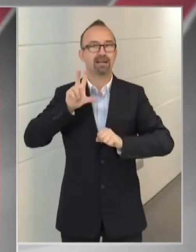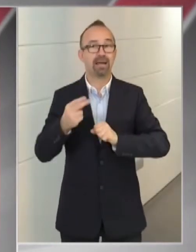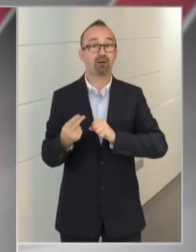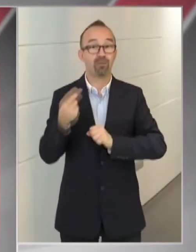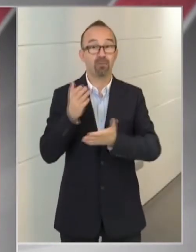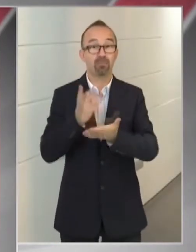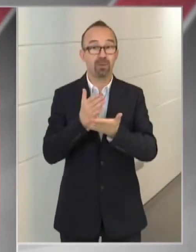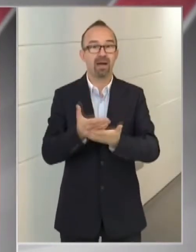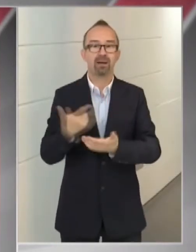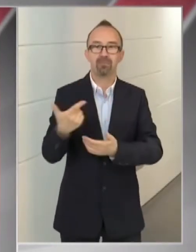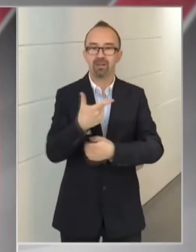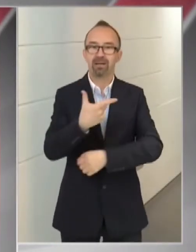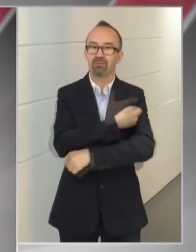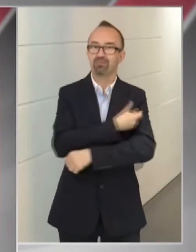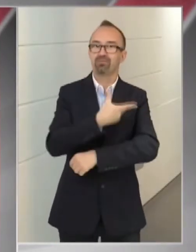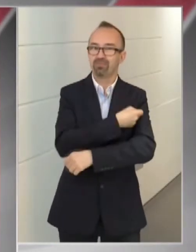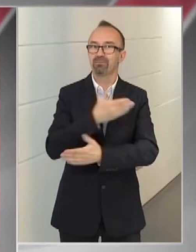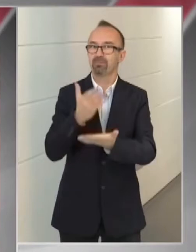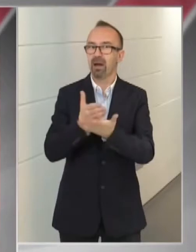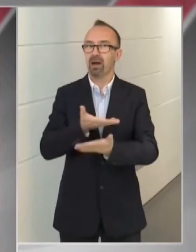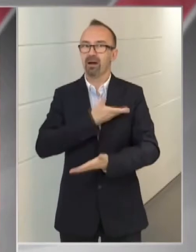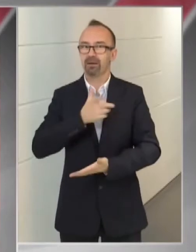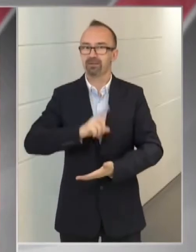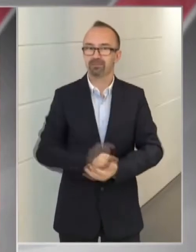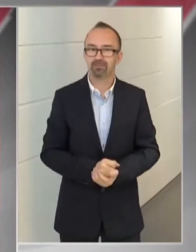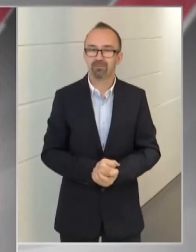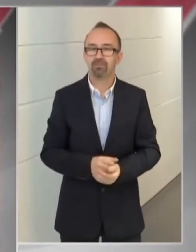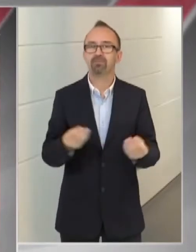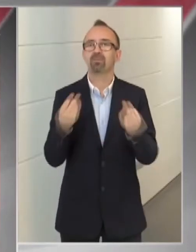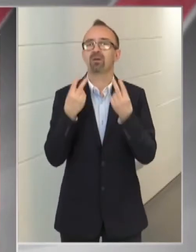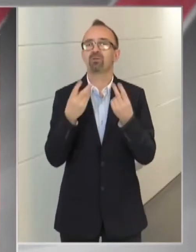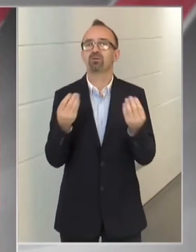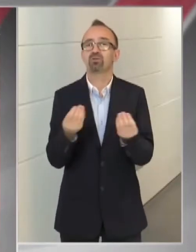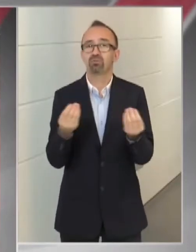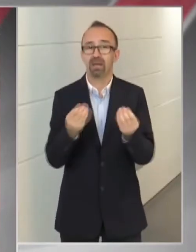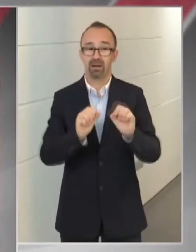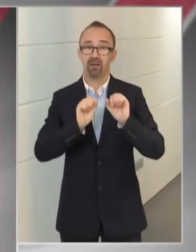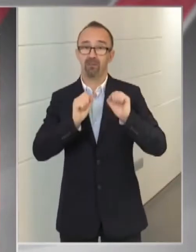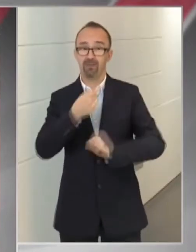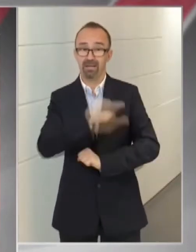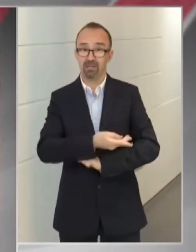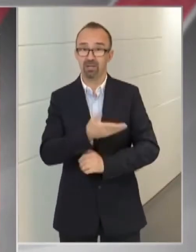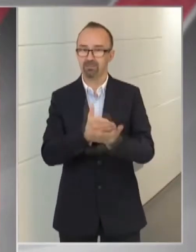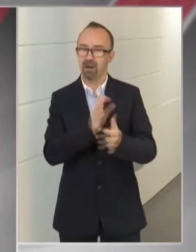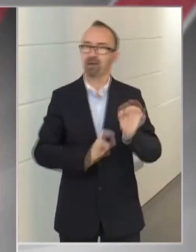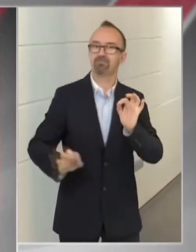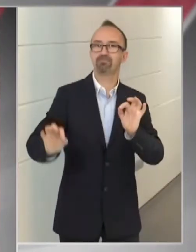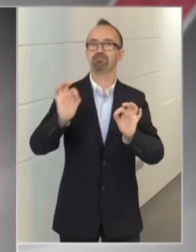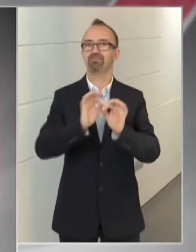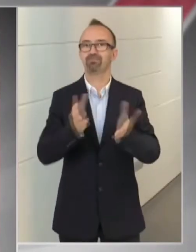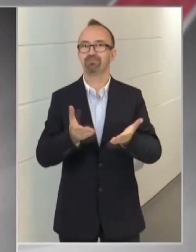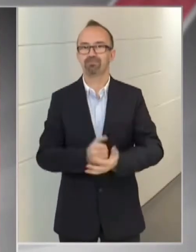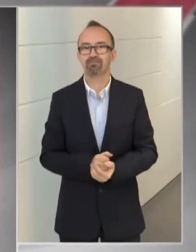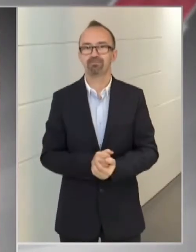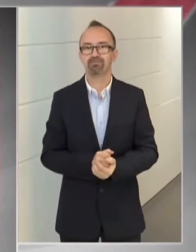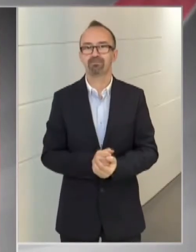Magyarország továbbra is élvonalban van a védőoltások beadása terén, ugyanis nálunk a lakosság 33,4 százaléka már